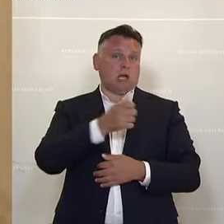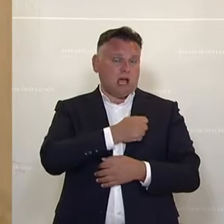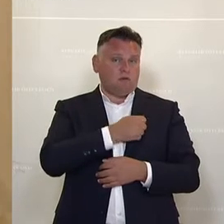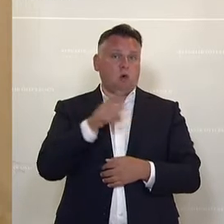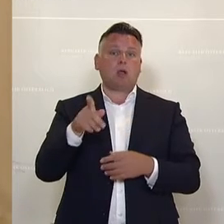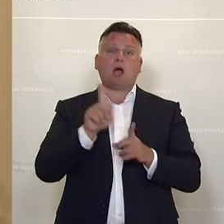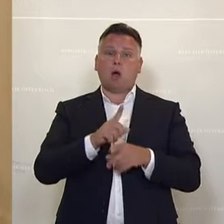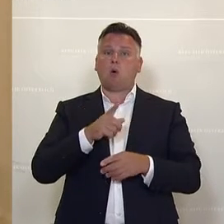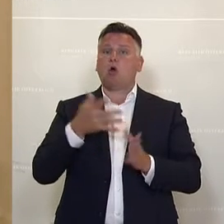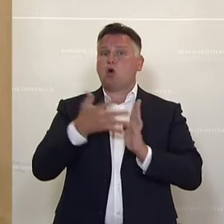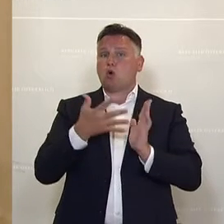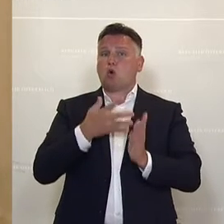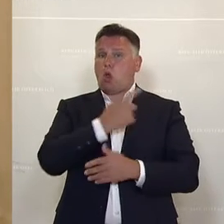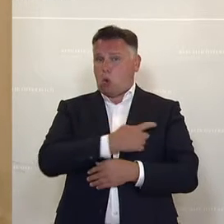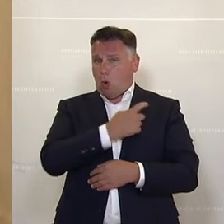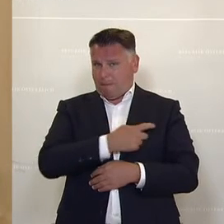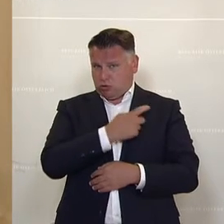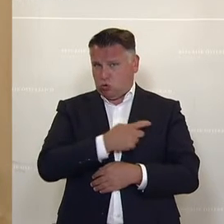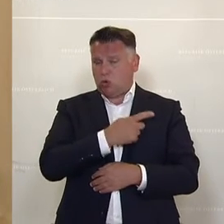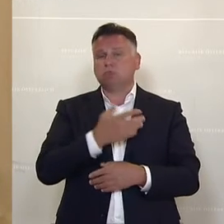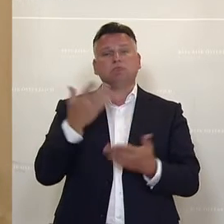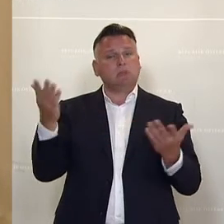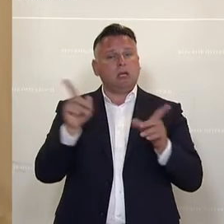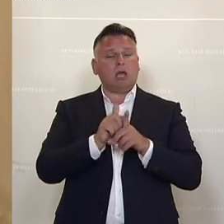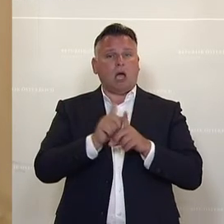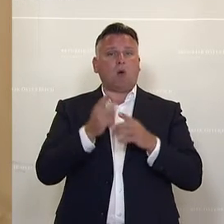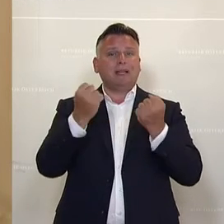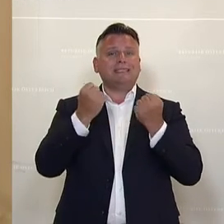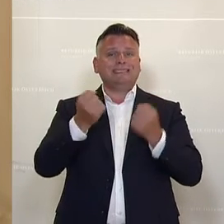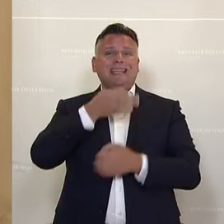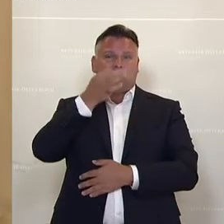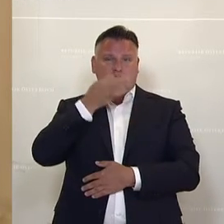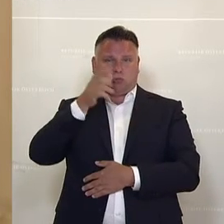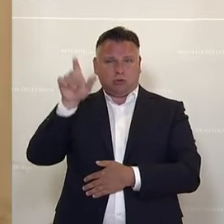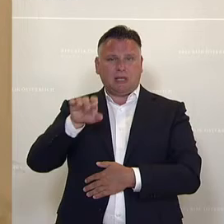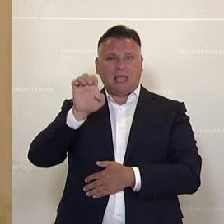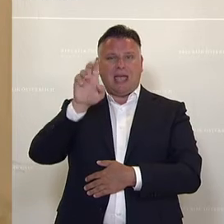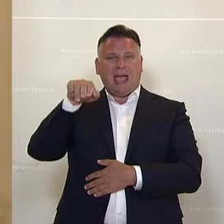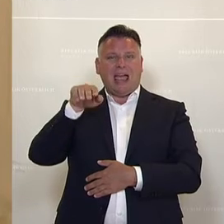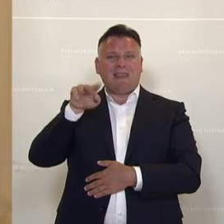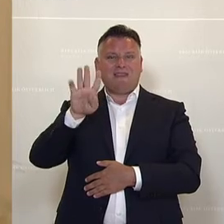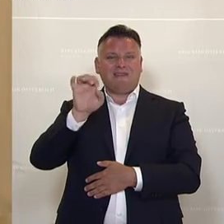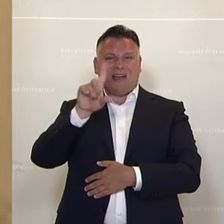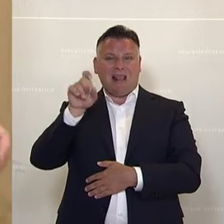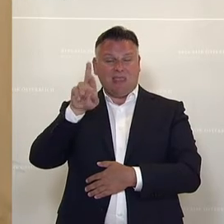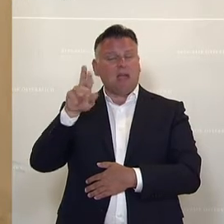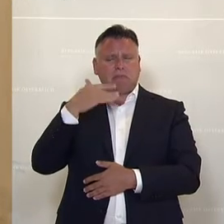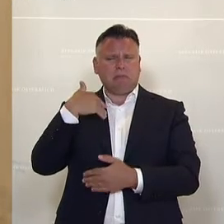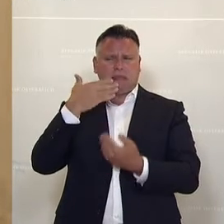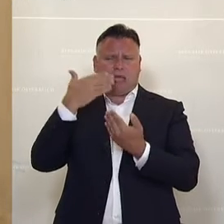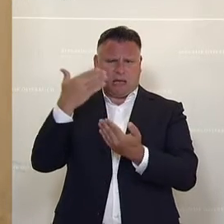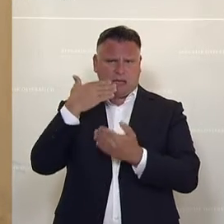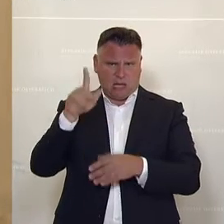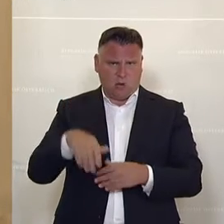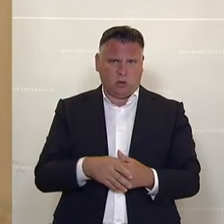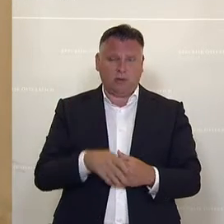Kontrollkommission, danke auch diesem Zusammenhang an unseren Sicherheitssprecher-Einwahlen an dieser Stelle, die unter